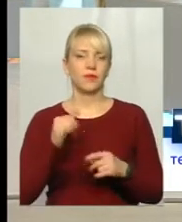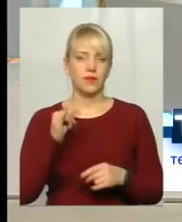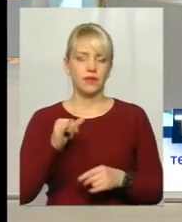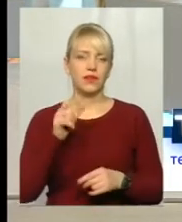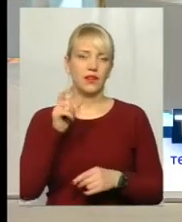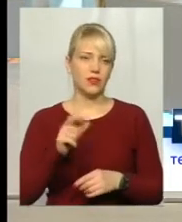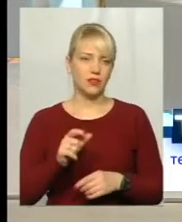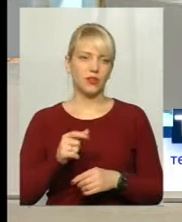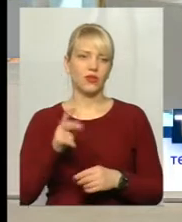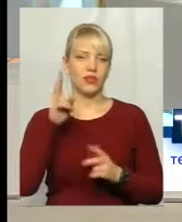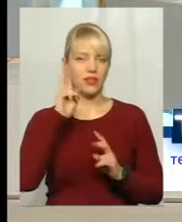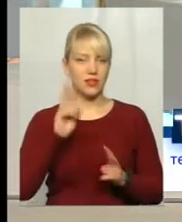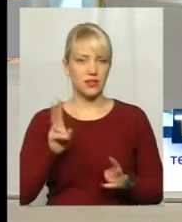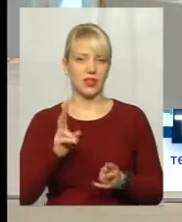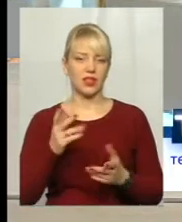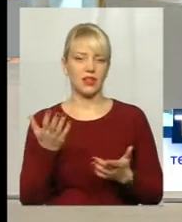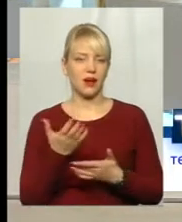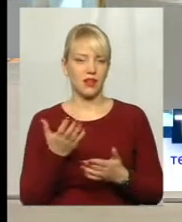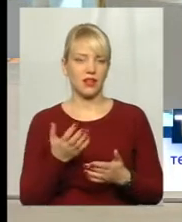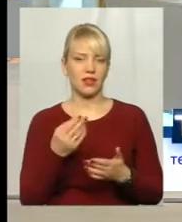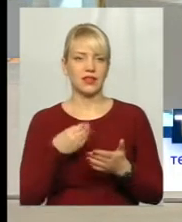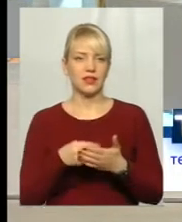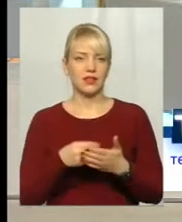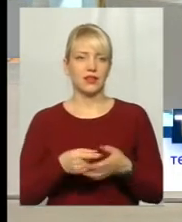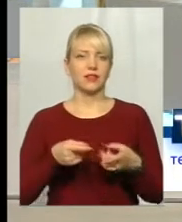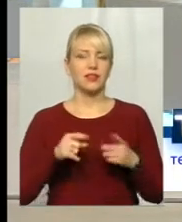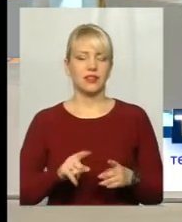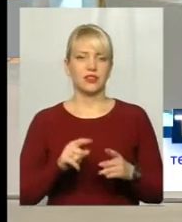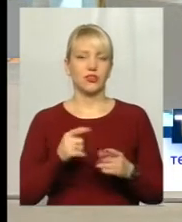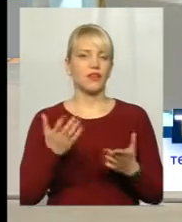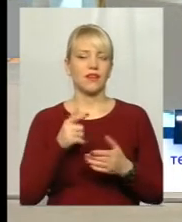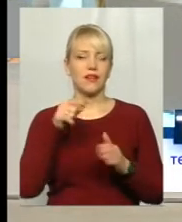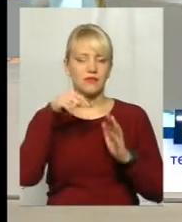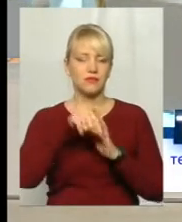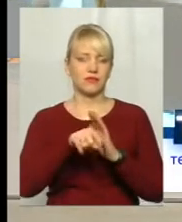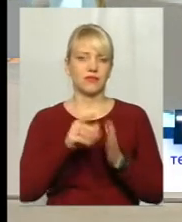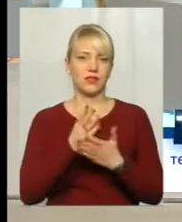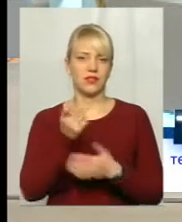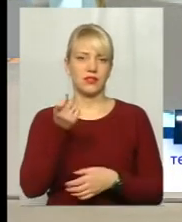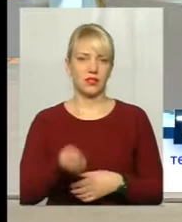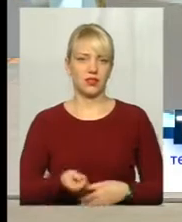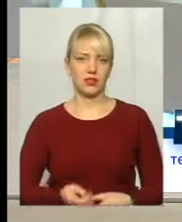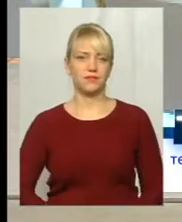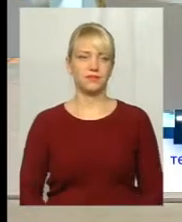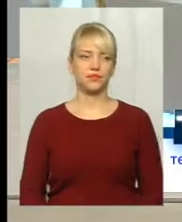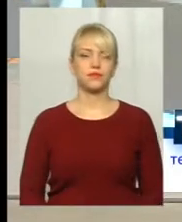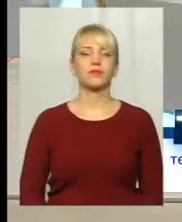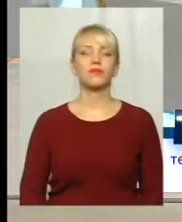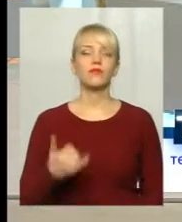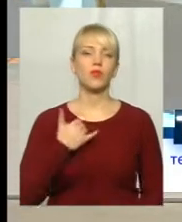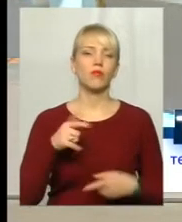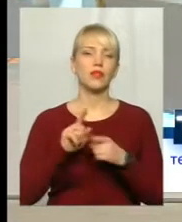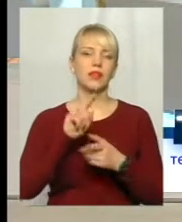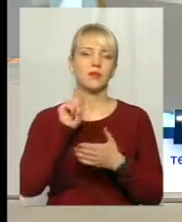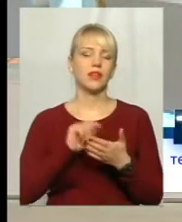купує, не знаючи, яка ціна дійсно, яка там дійсно знижка є. Добре, тоді в мене логічне питання. Чи